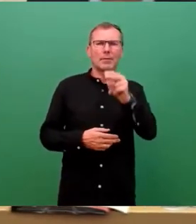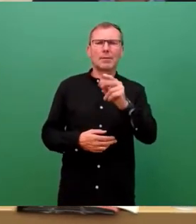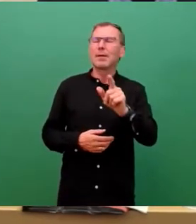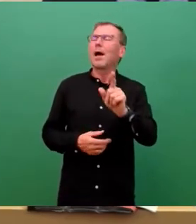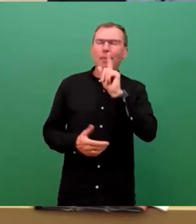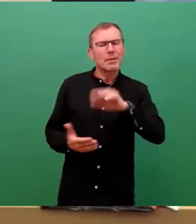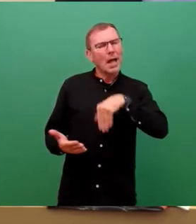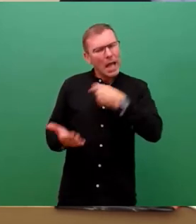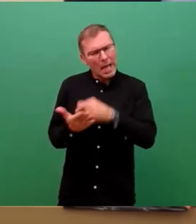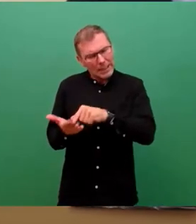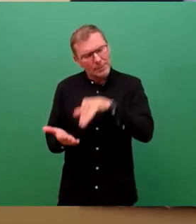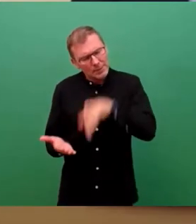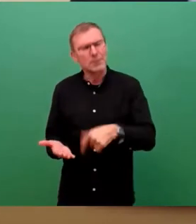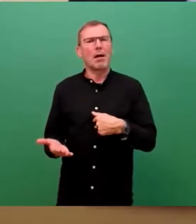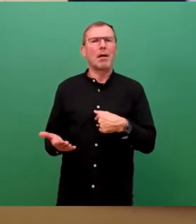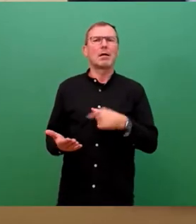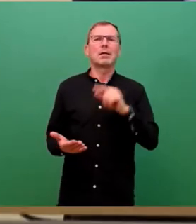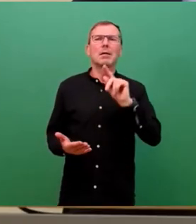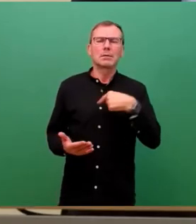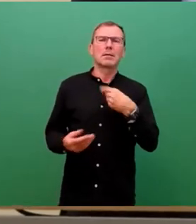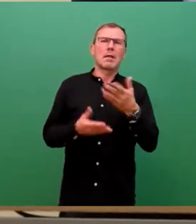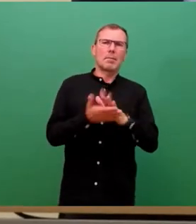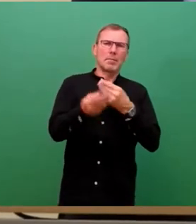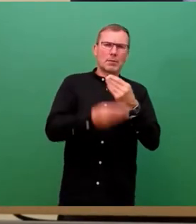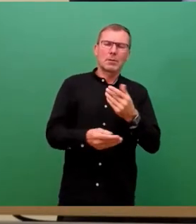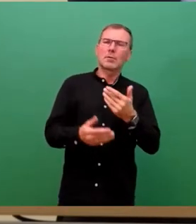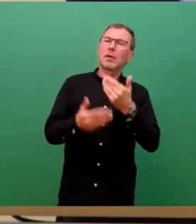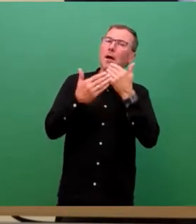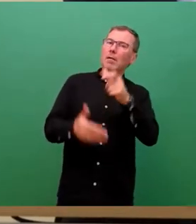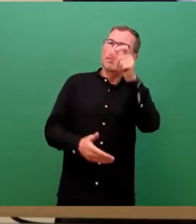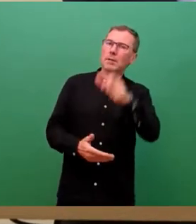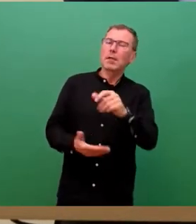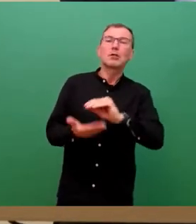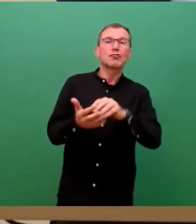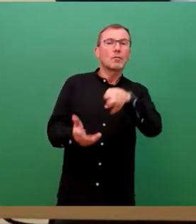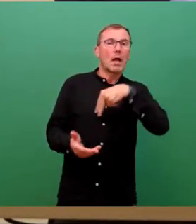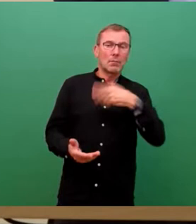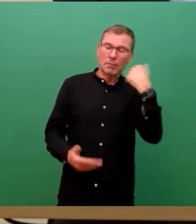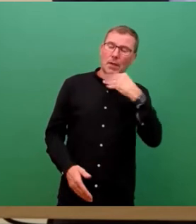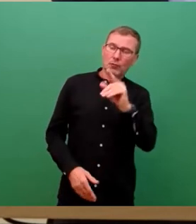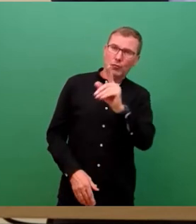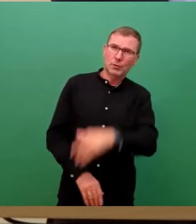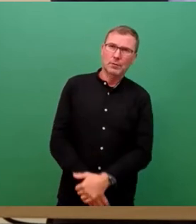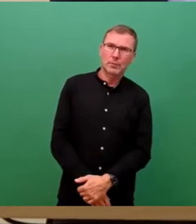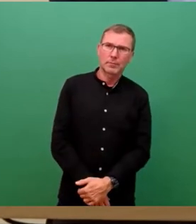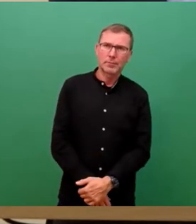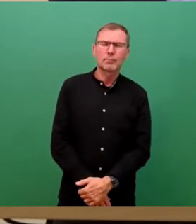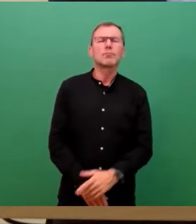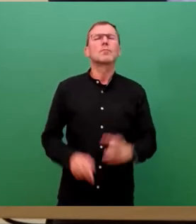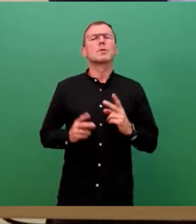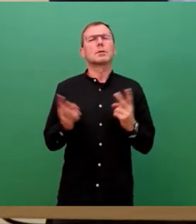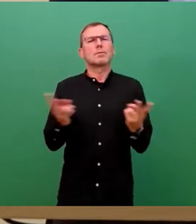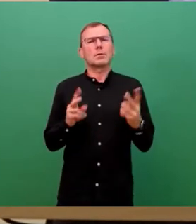machen wir es, wir nehmen es ernst und bleiben da im Austausch. Herzlichen Dank und eine schriftliche Antwort wäre super, danke. Ist ja umfangreich.